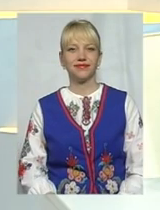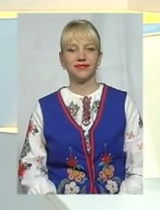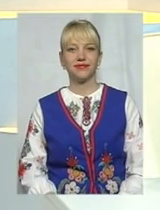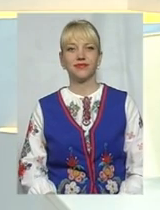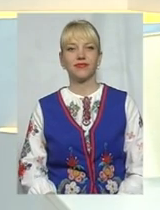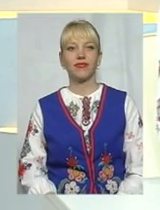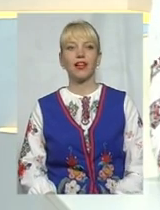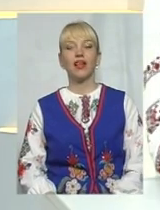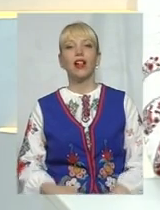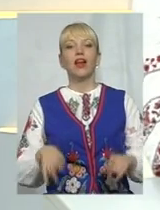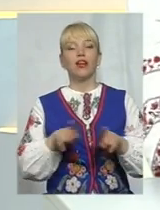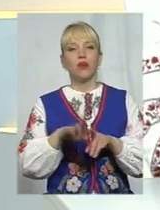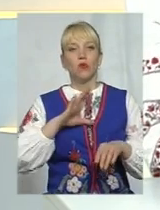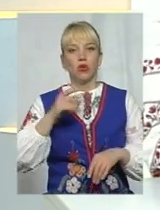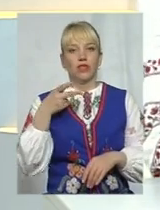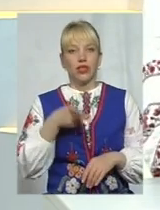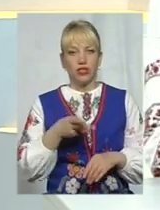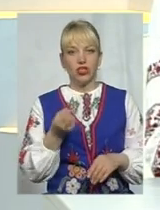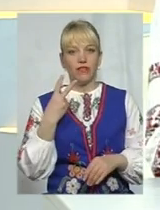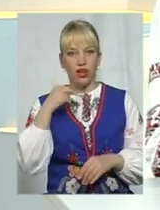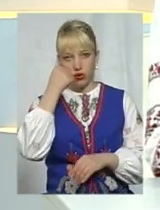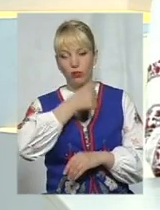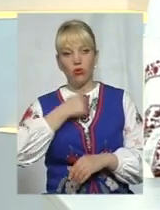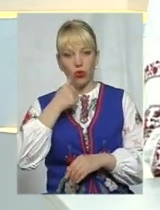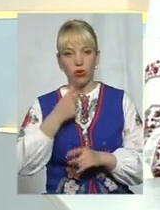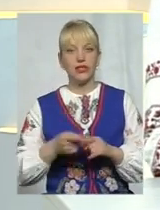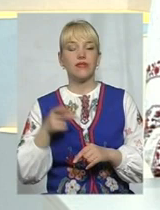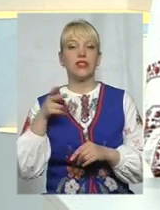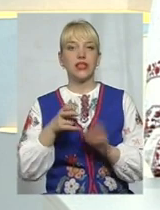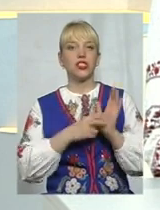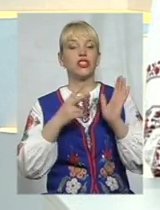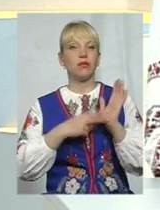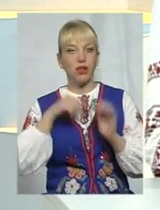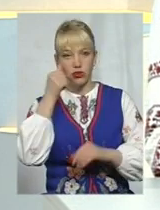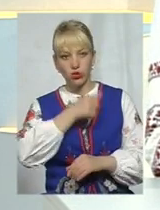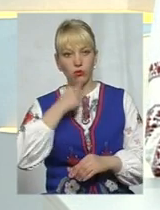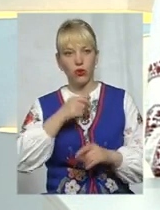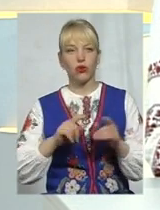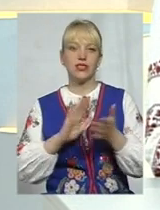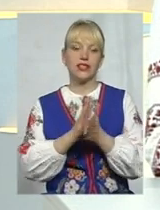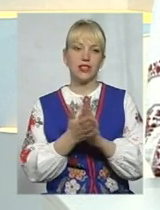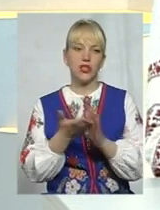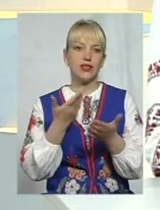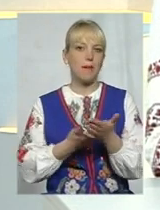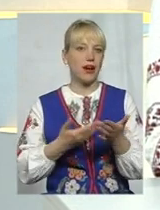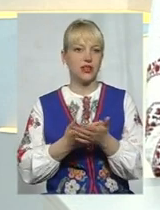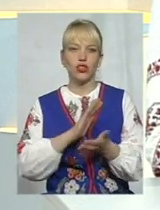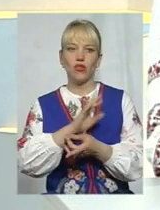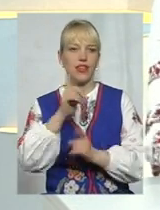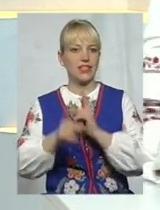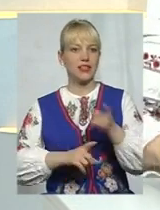Власне, так було у 2012 році. У 2017 році ситуація практично не